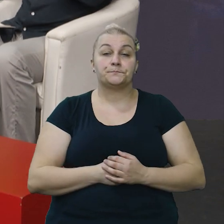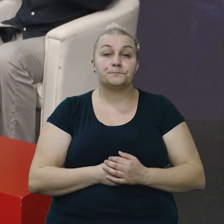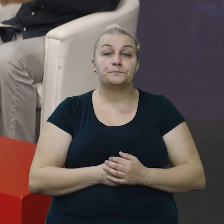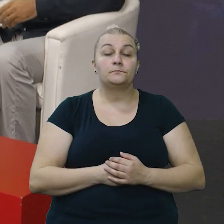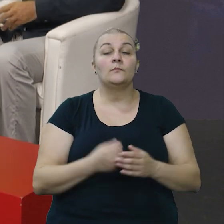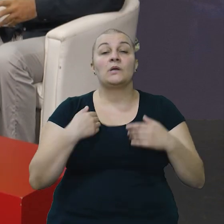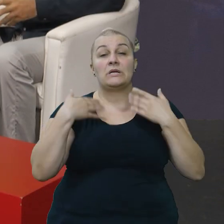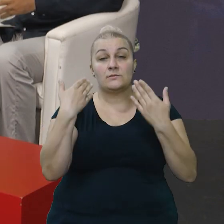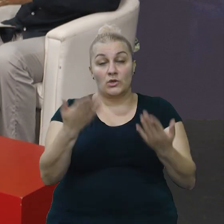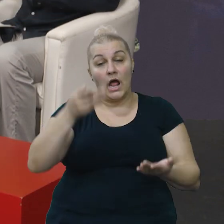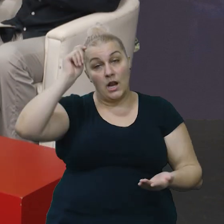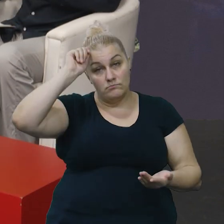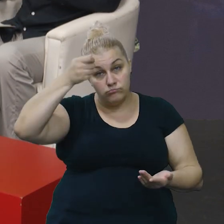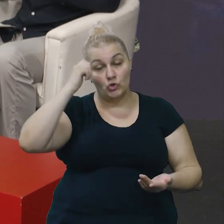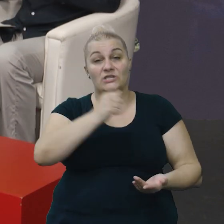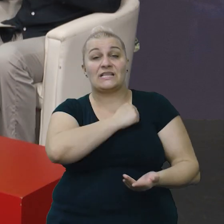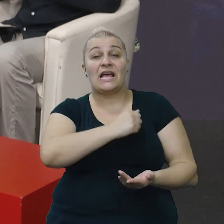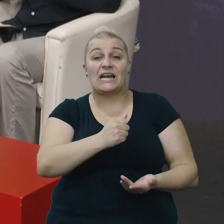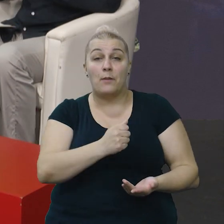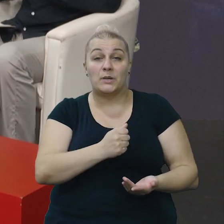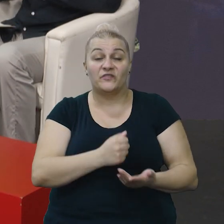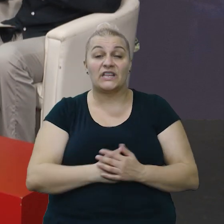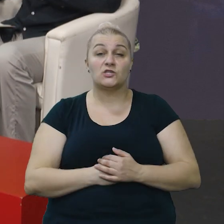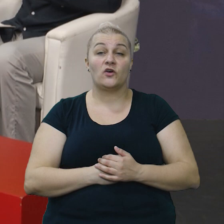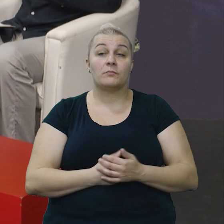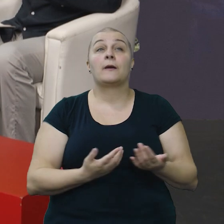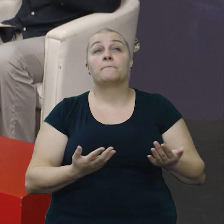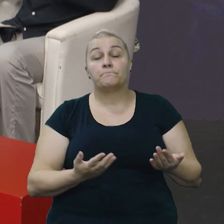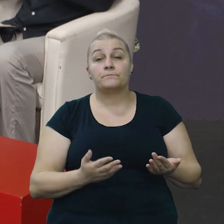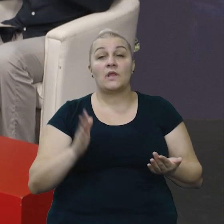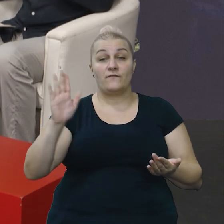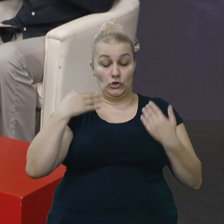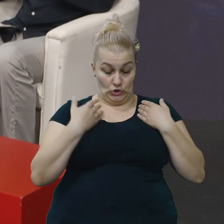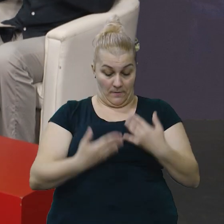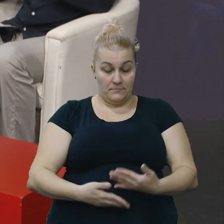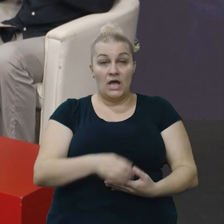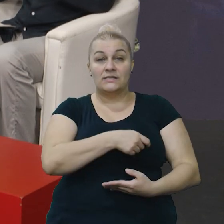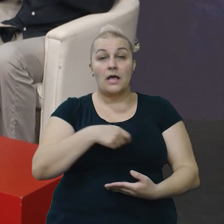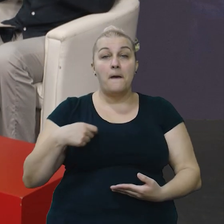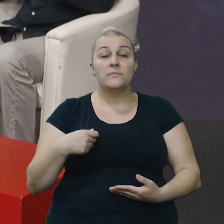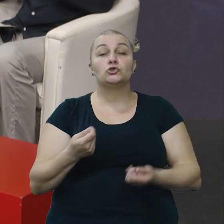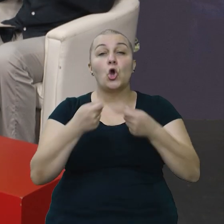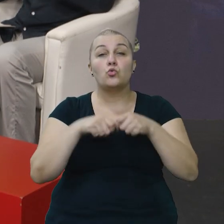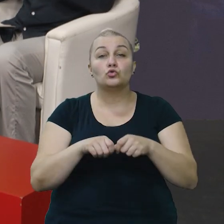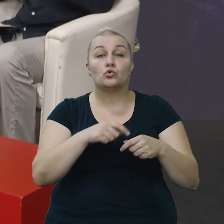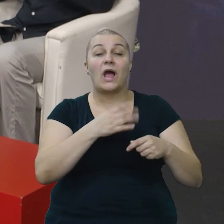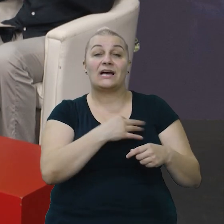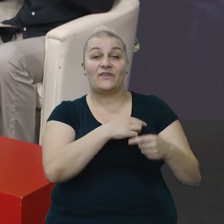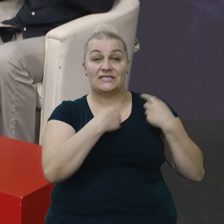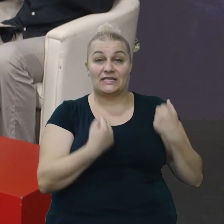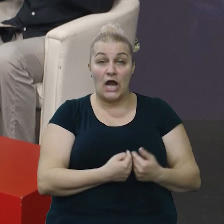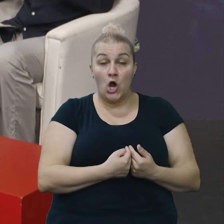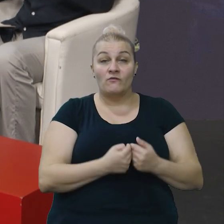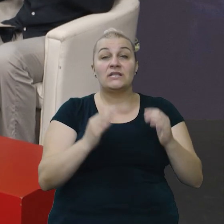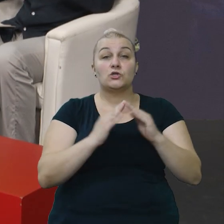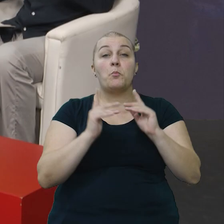Odali smo počas našim hrabrim vitezovima. Evo, na vašoj majici piše udruga Hrvatske Dragojece